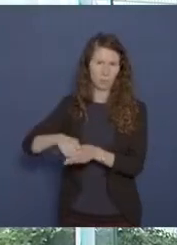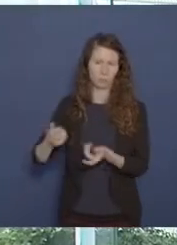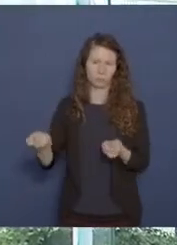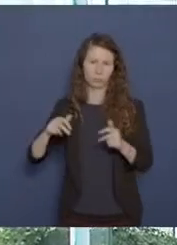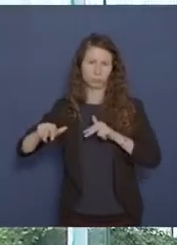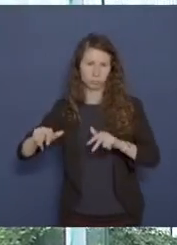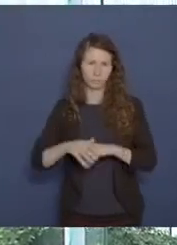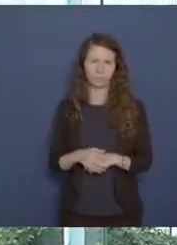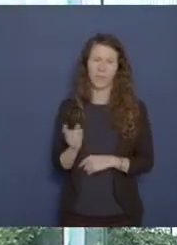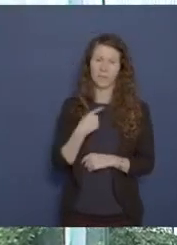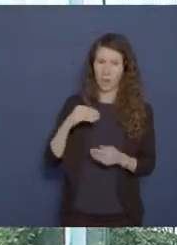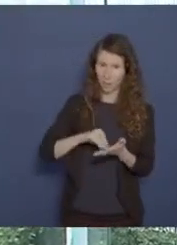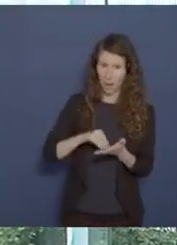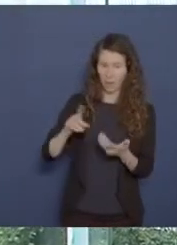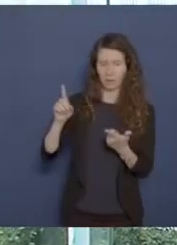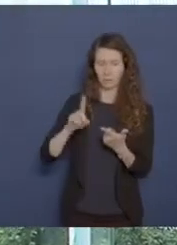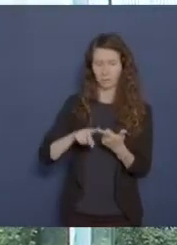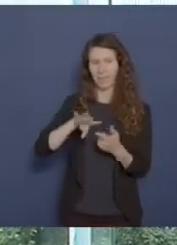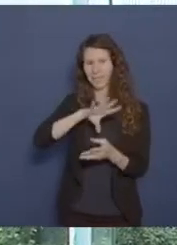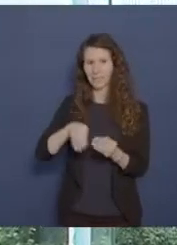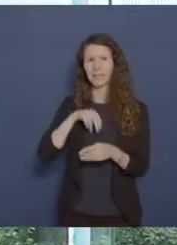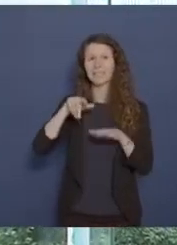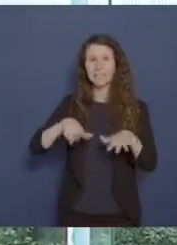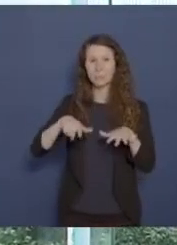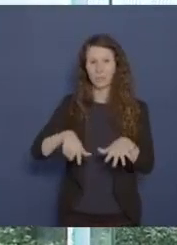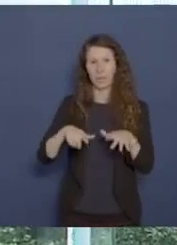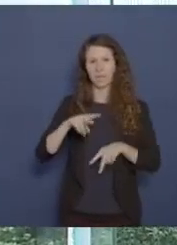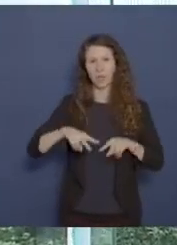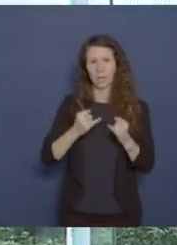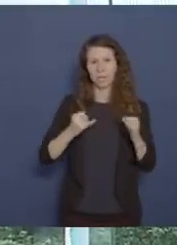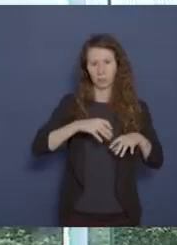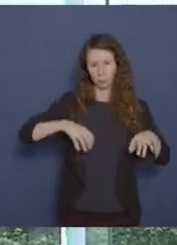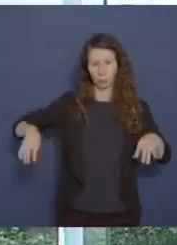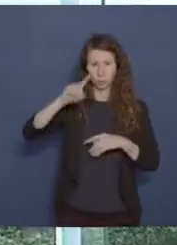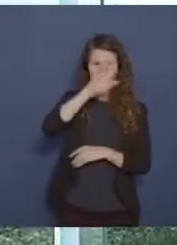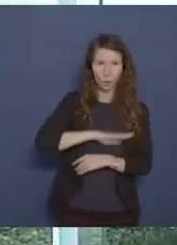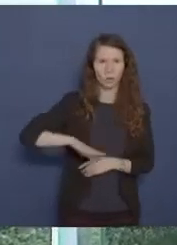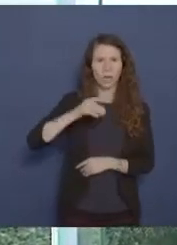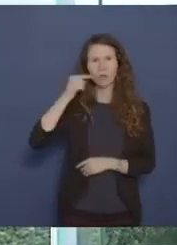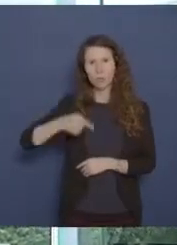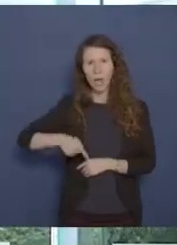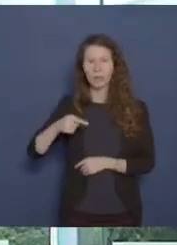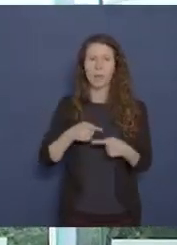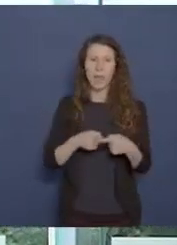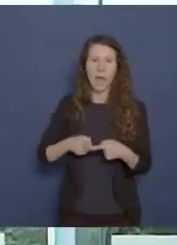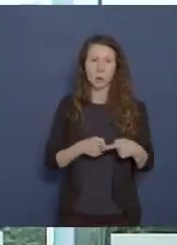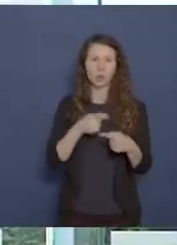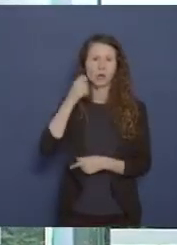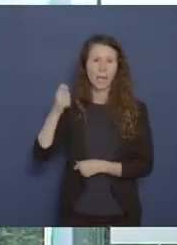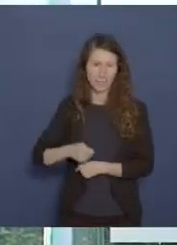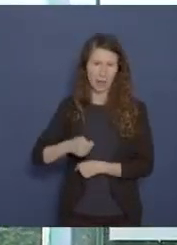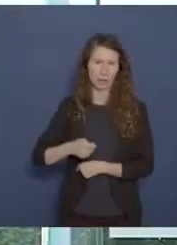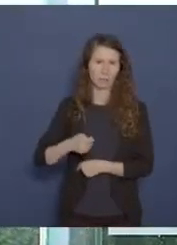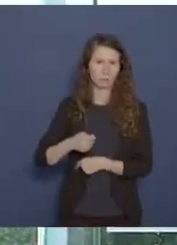Neben uns sind insgesamt 17 Institutionen aus Deutschland, Russland, Belarus und der Ukraine